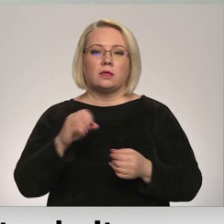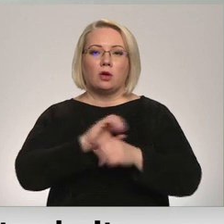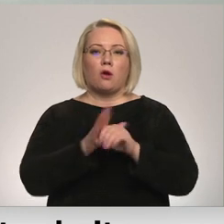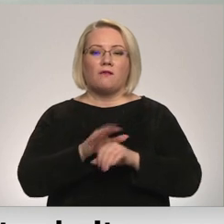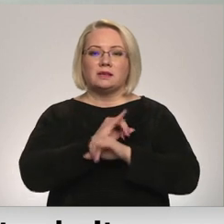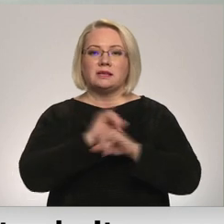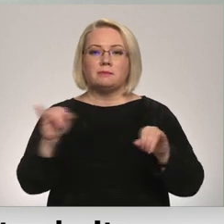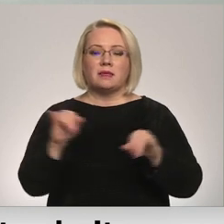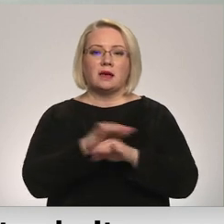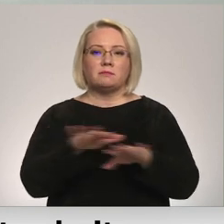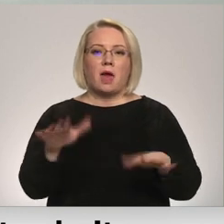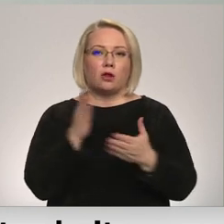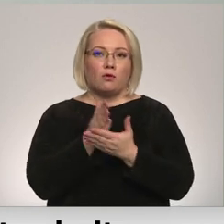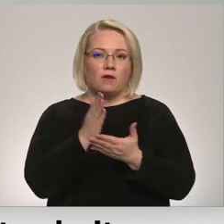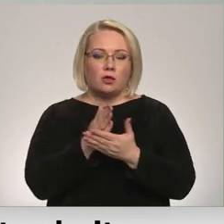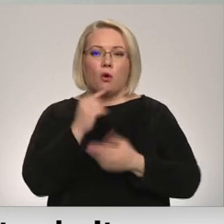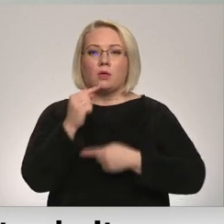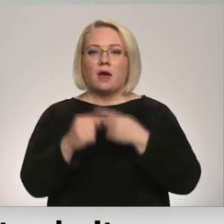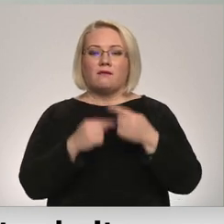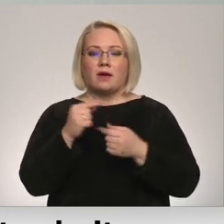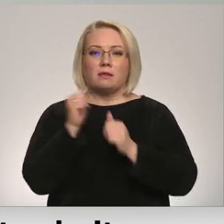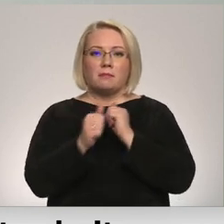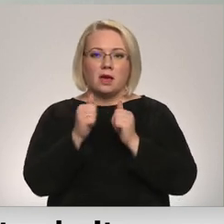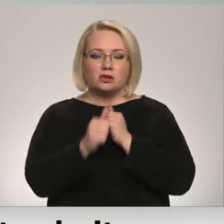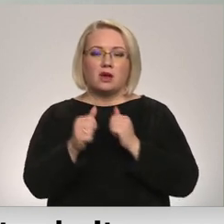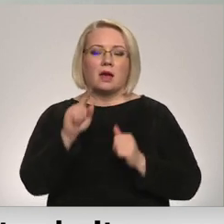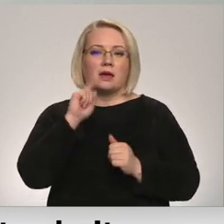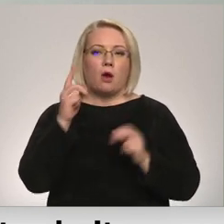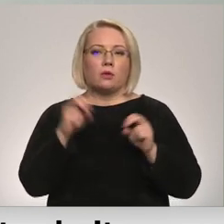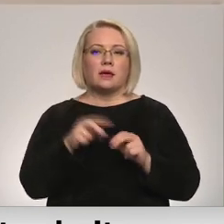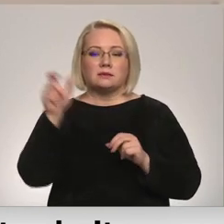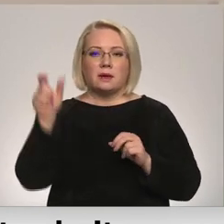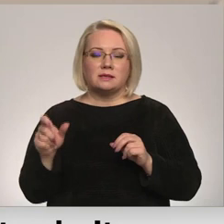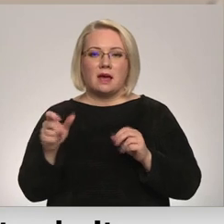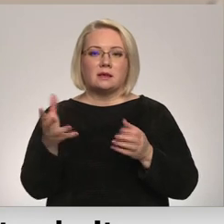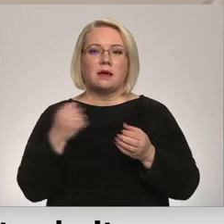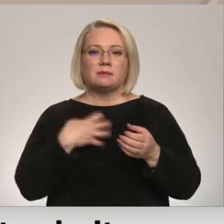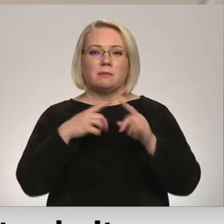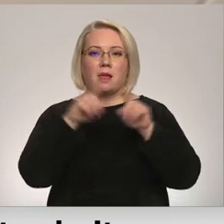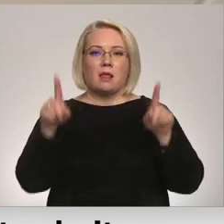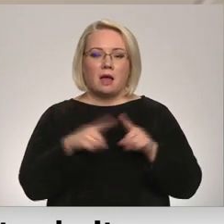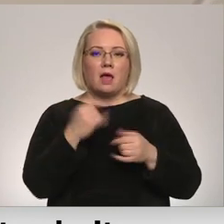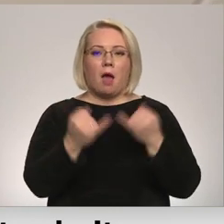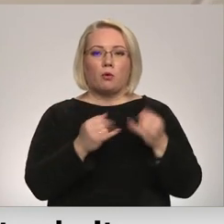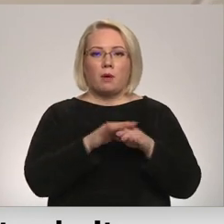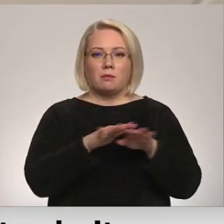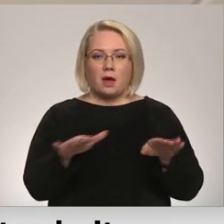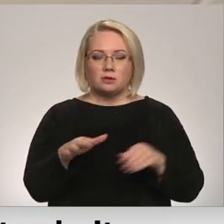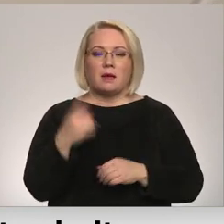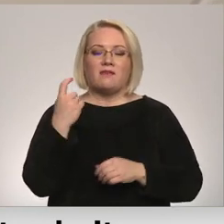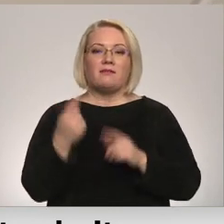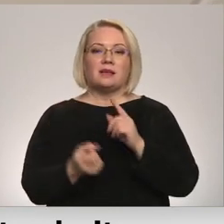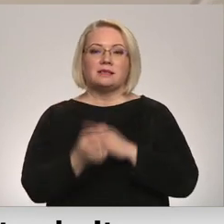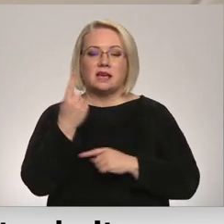bērnu vīdu. Aizvien biežāk mūsu jaunie speciālais ņēma slimnības lāpus, lai viņus apropētu. Vēl viens iemesls, kas satur personālu